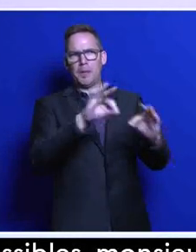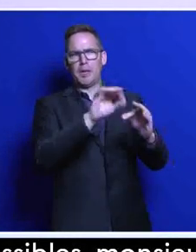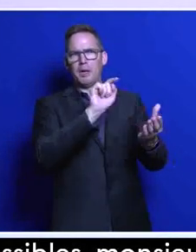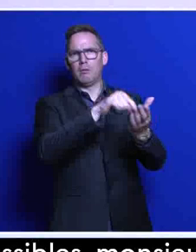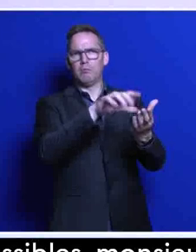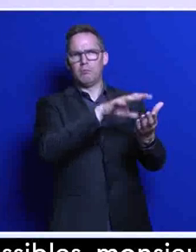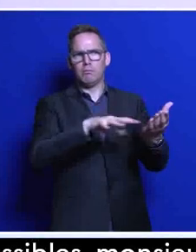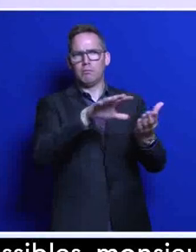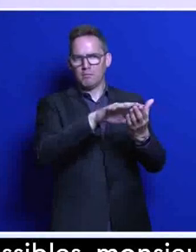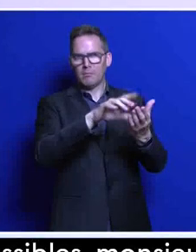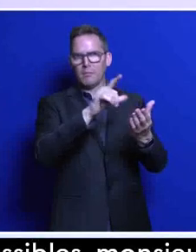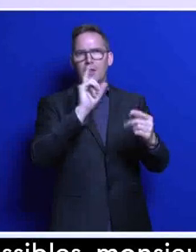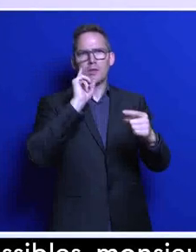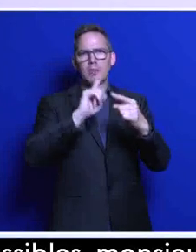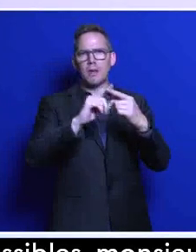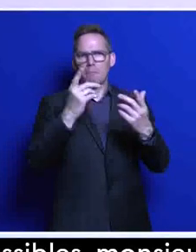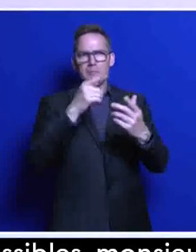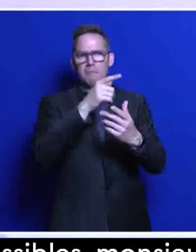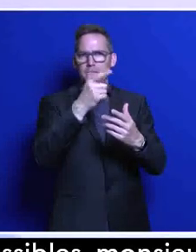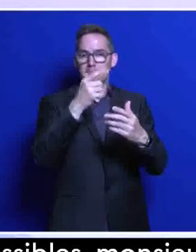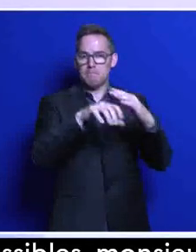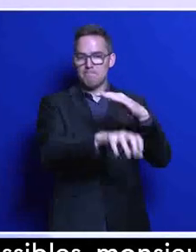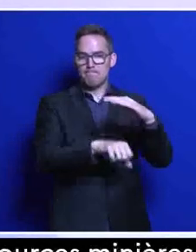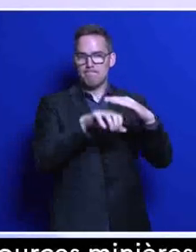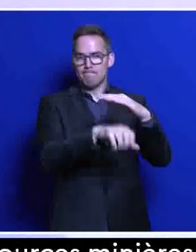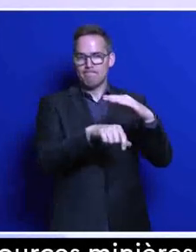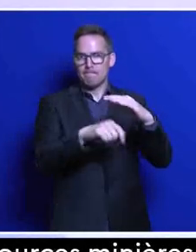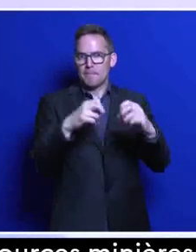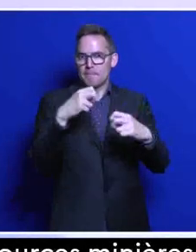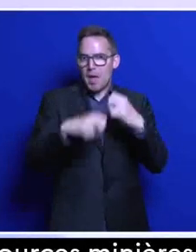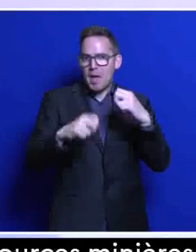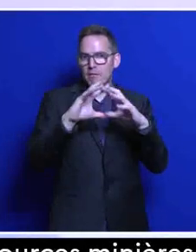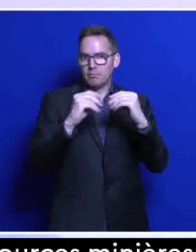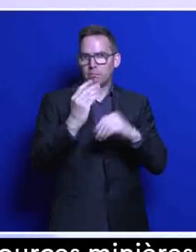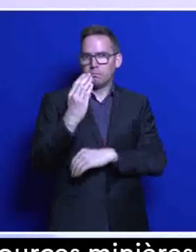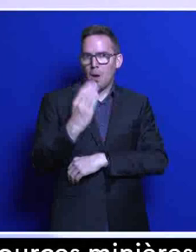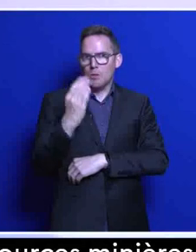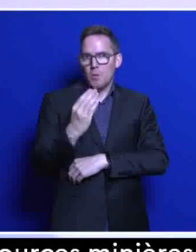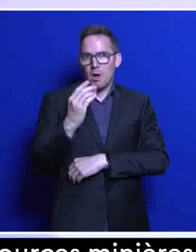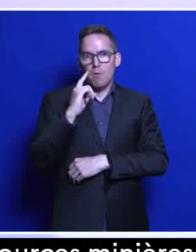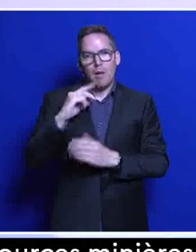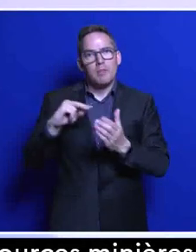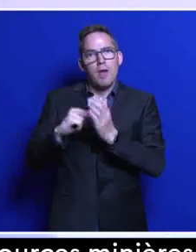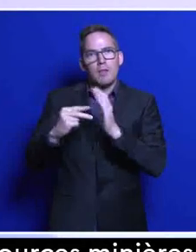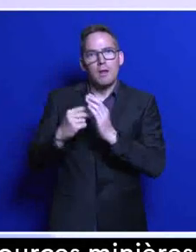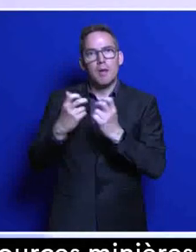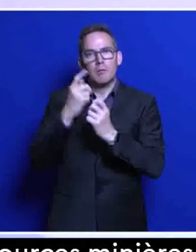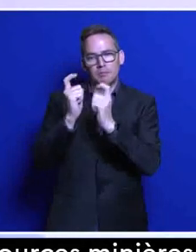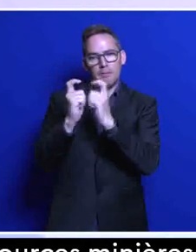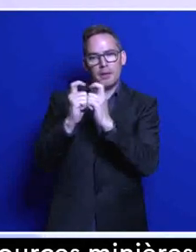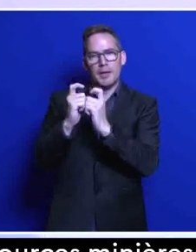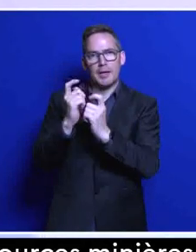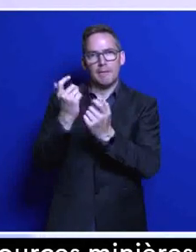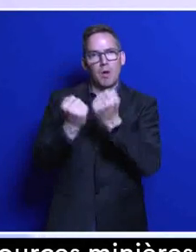question des ressources minières qui sont décisives pour toutes les technologies dont je viens de parler, aussi bien pour les batteries électriques, les